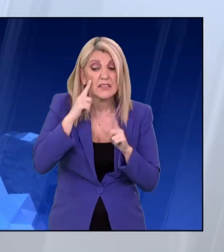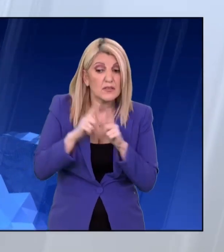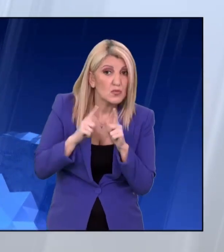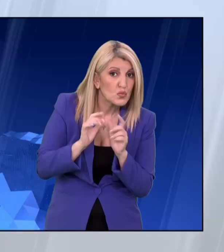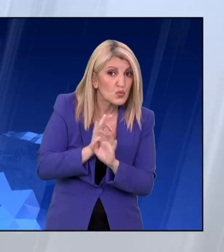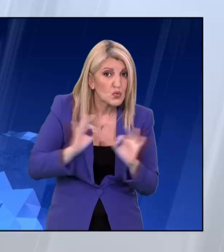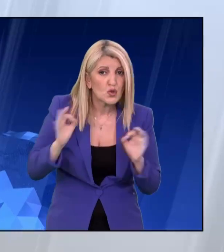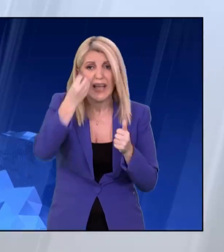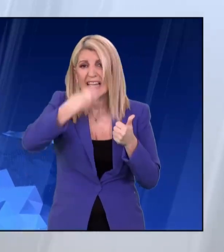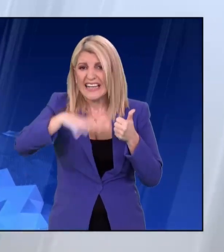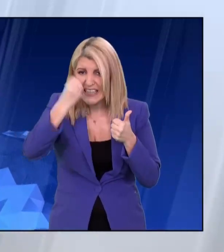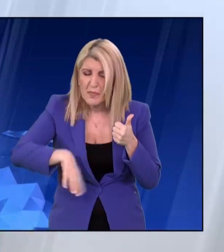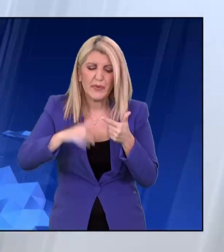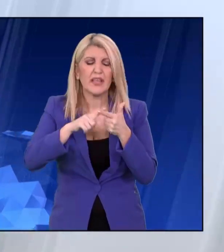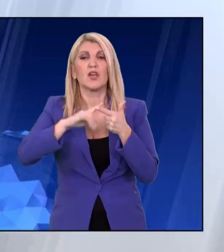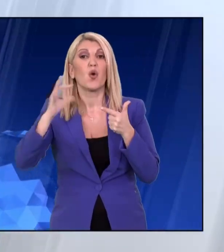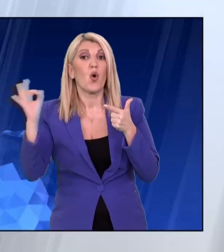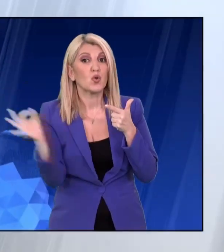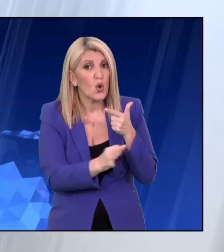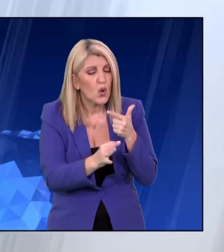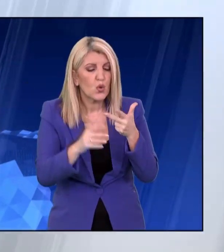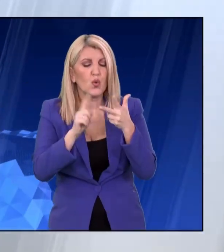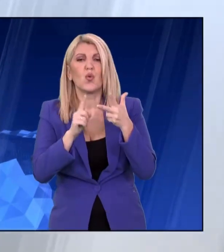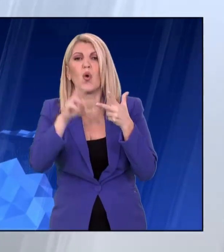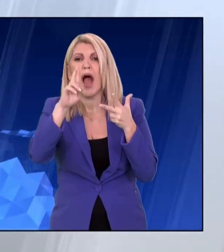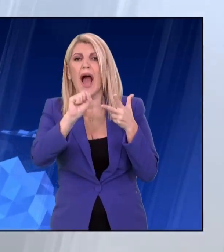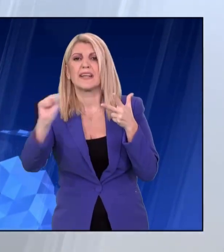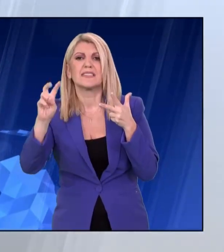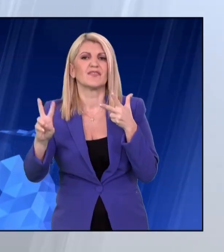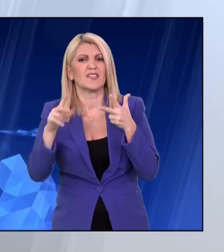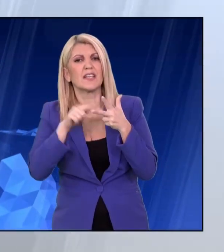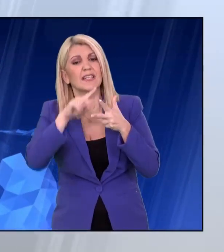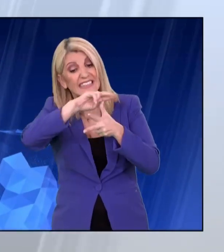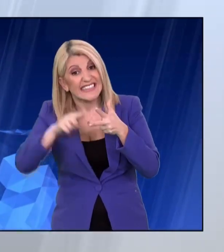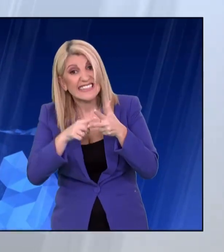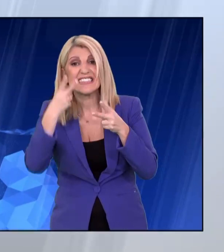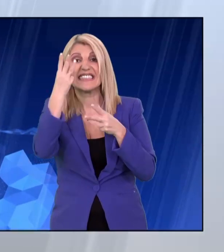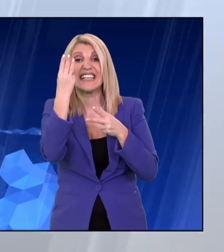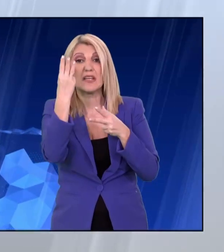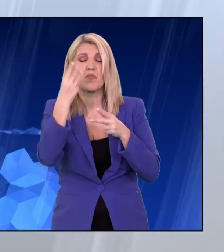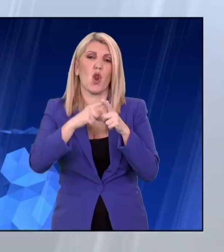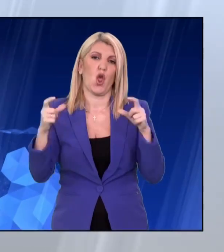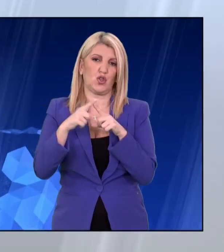Όπως επισημένουν οι παιδίατροι, οι γονείς και παιδιά θα πρέπει να οπλιστούν με υπομονή και να αποφεύγουν τους κλειστούς χώρους.